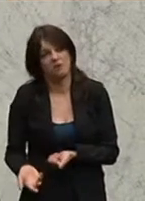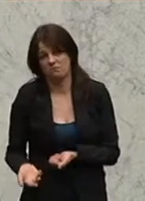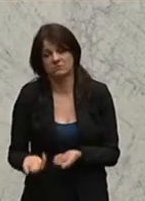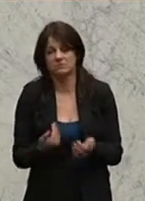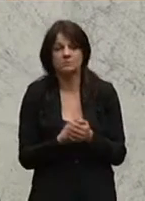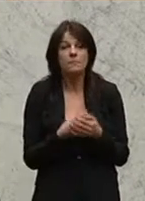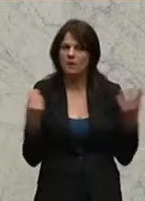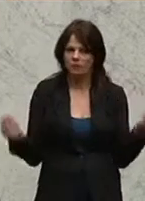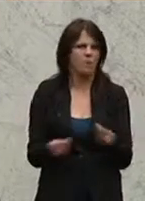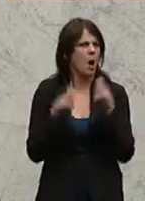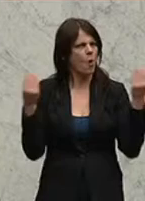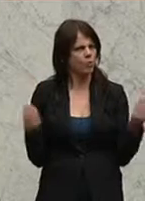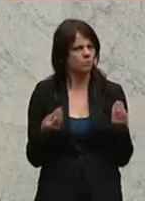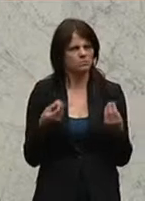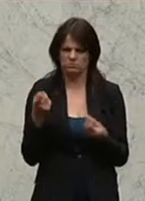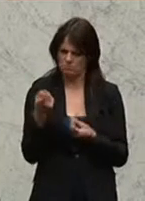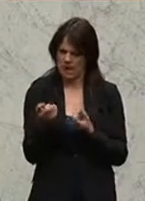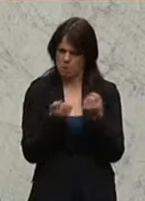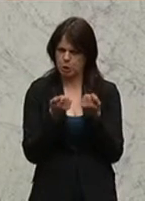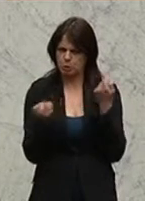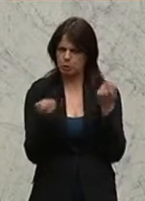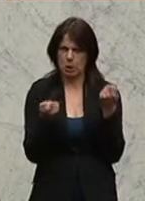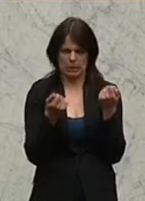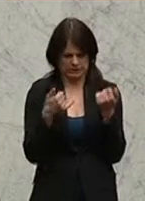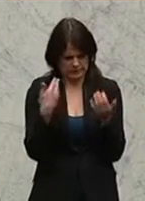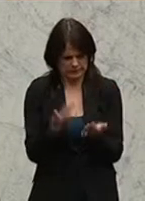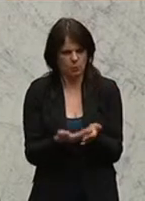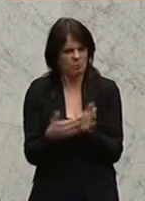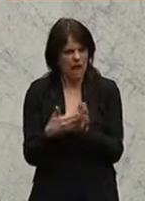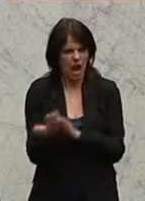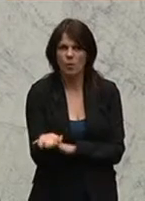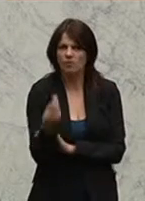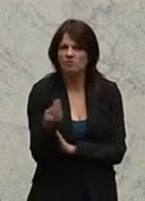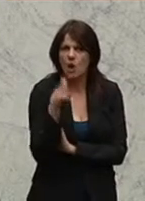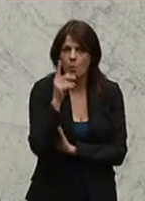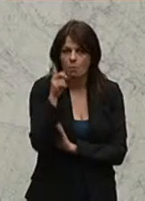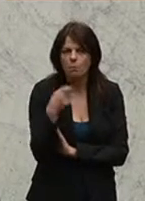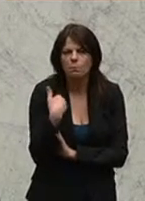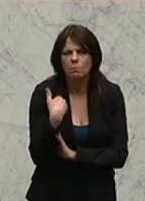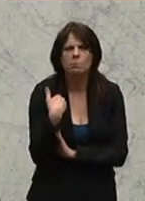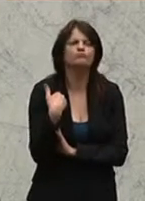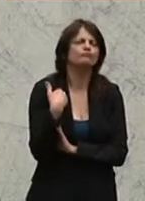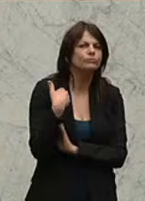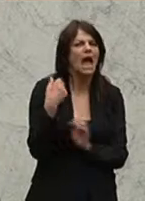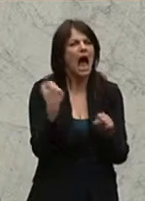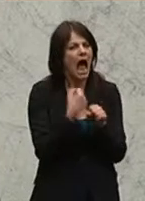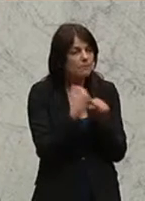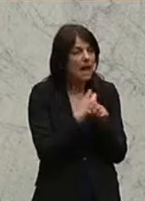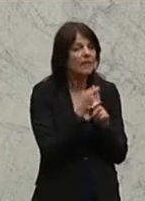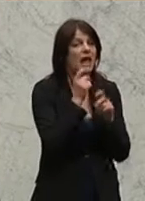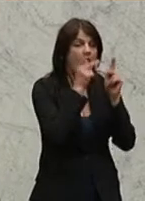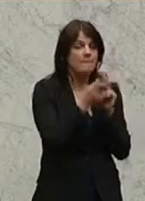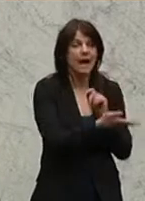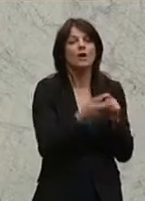Und warum ist diese politische Steuerung in diesem Gremium jetzt also so notwendig? Naja, also die Arbeiterinnenkammer und die